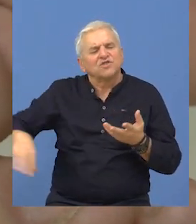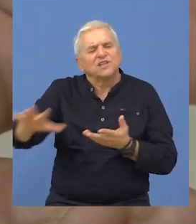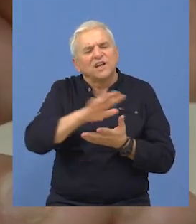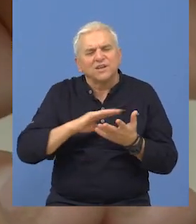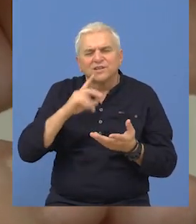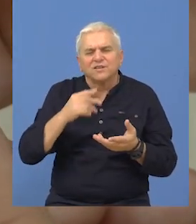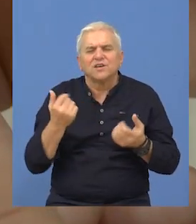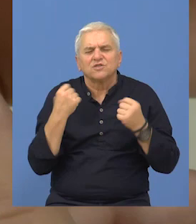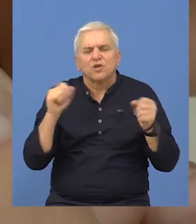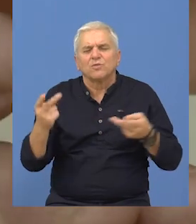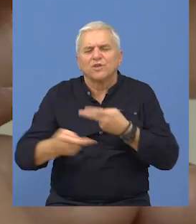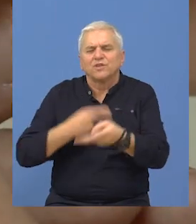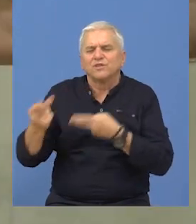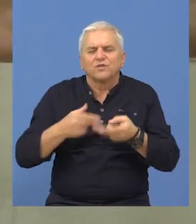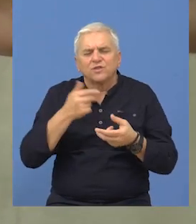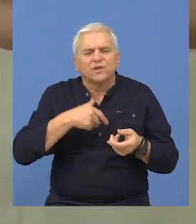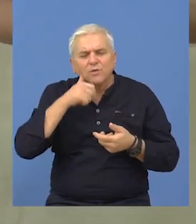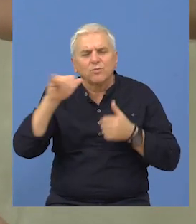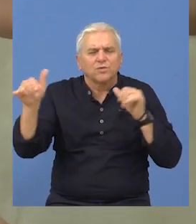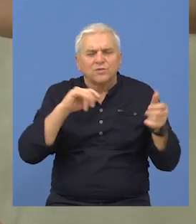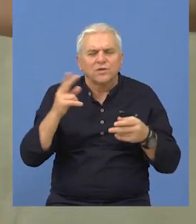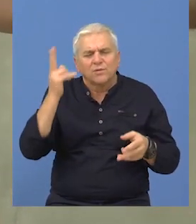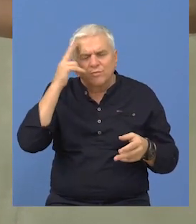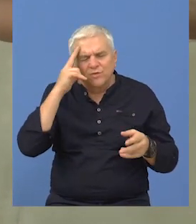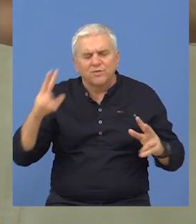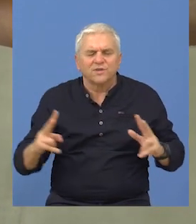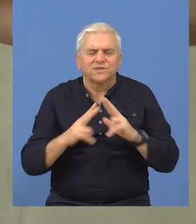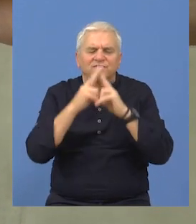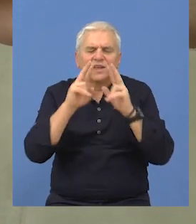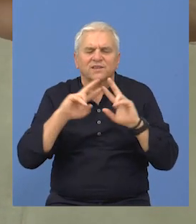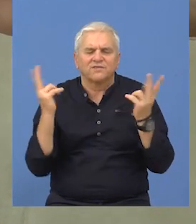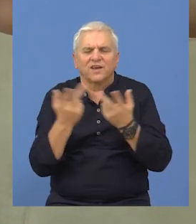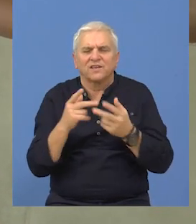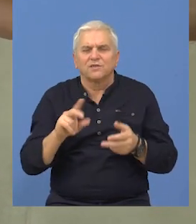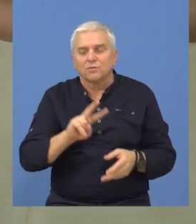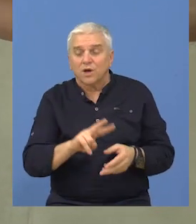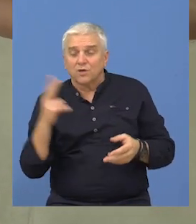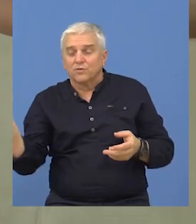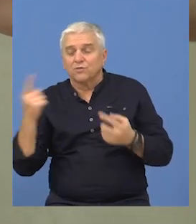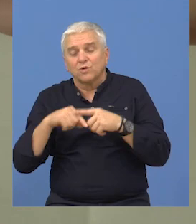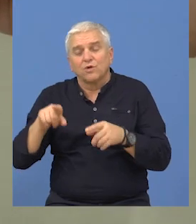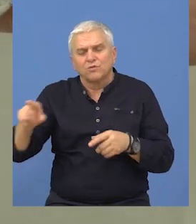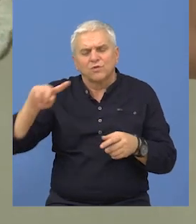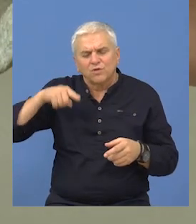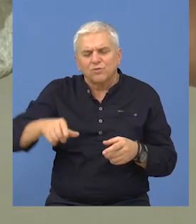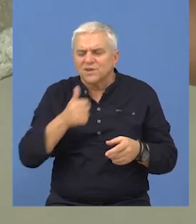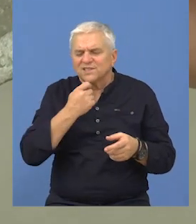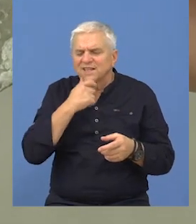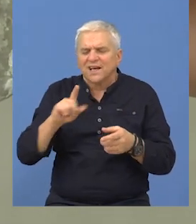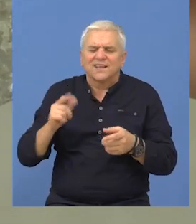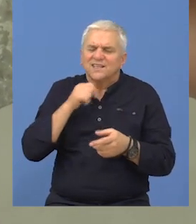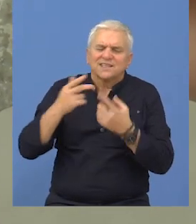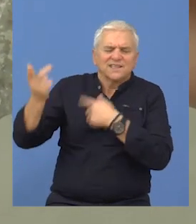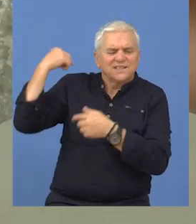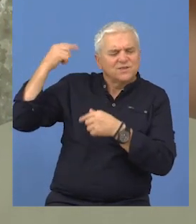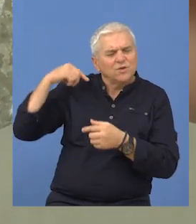regiona ili slobodno sa one tačke gledišta sa poznatim svetom. S druge strane, osim te duboke prajstorije,